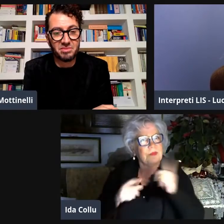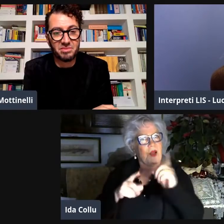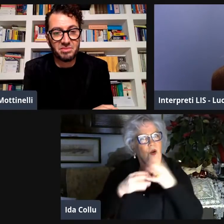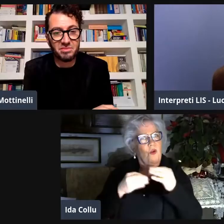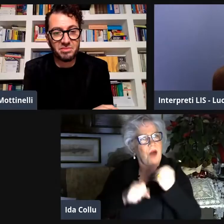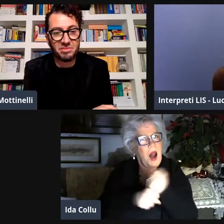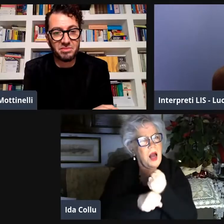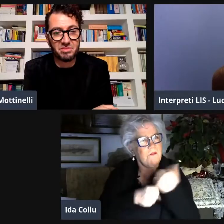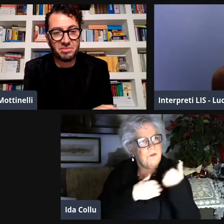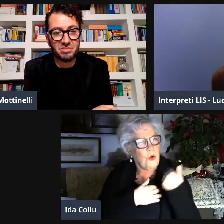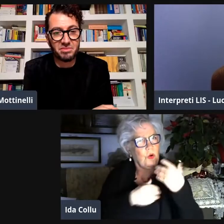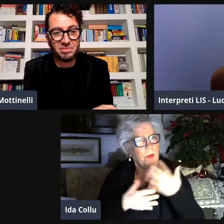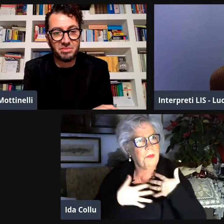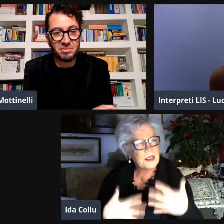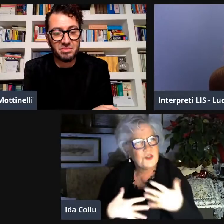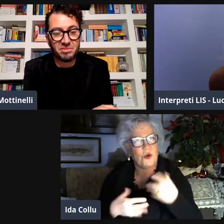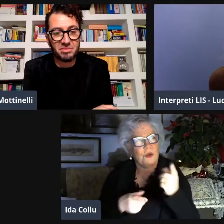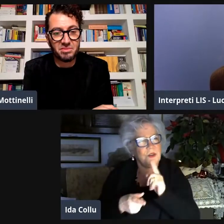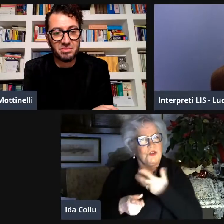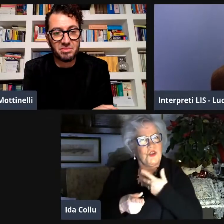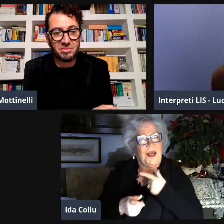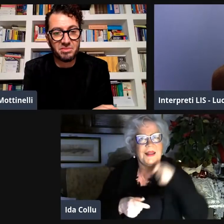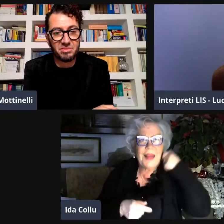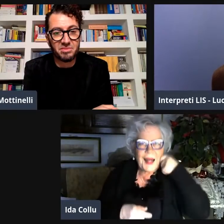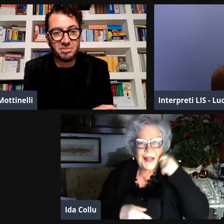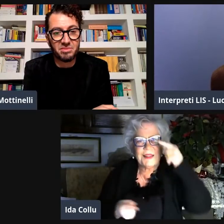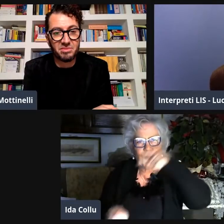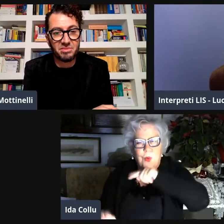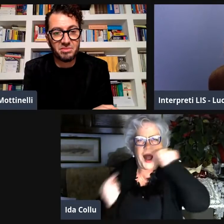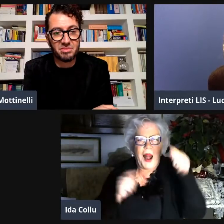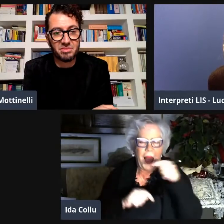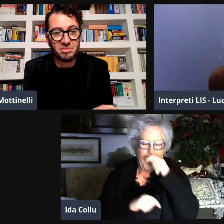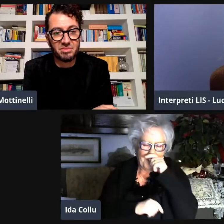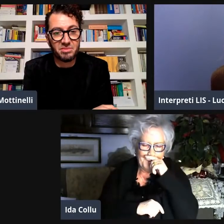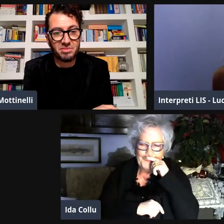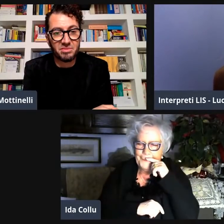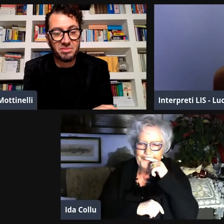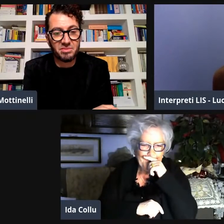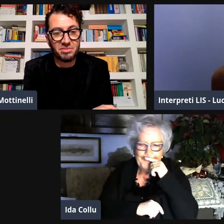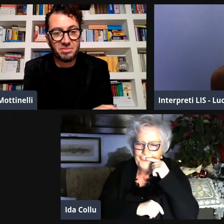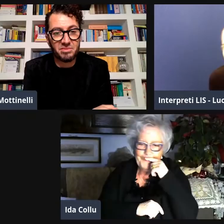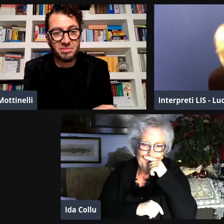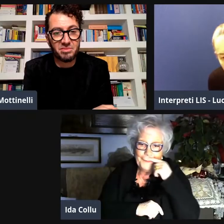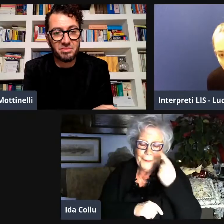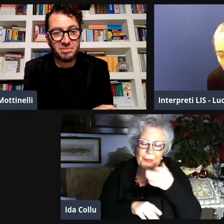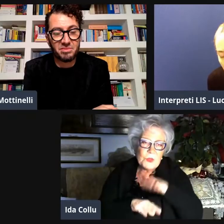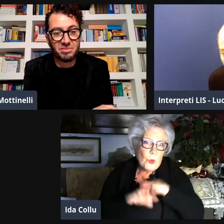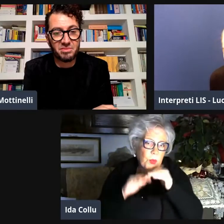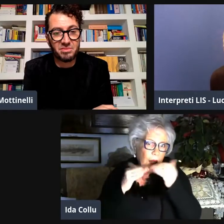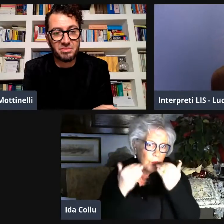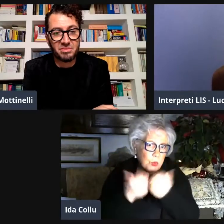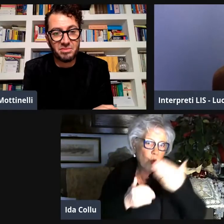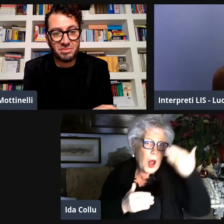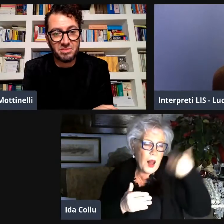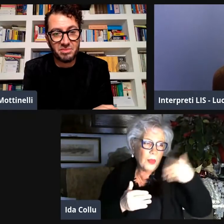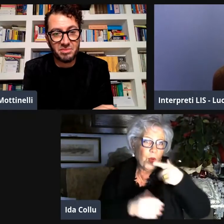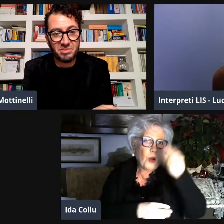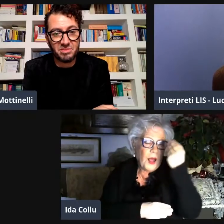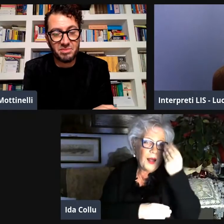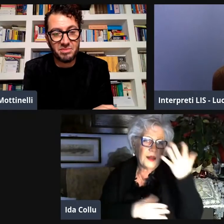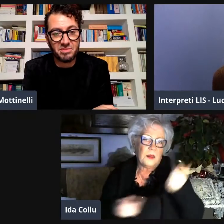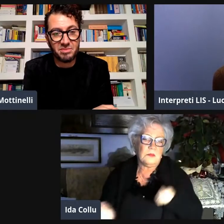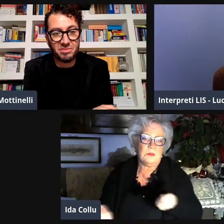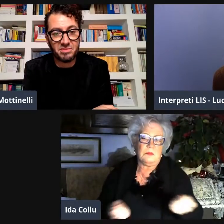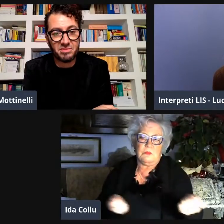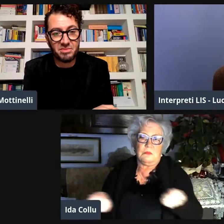risolvere le difficoltà che incontravano le persone per quanto riguardava il lavoro, la passione. Quindi abbiamo iniziato, appunto, a discutere.